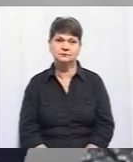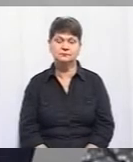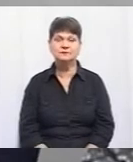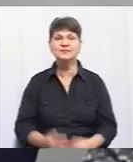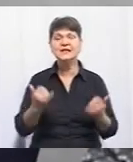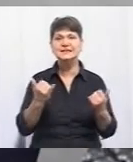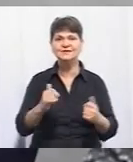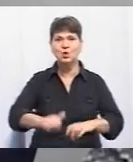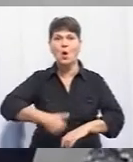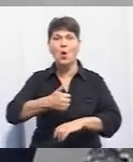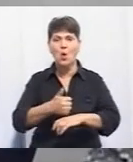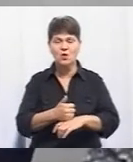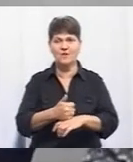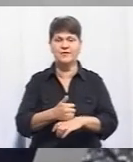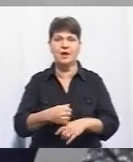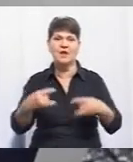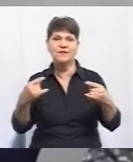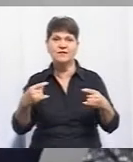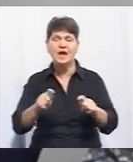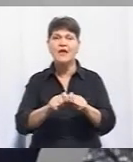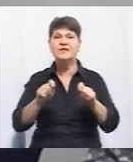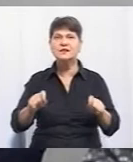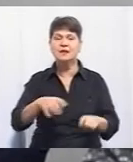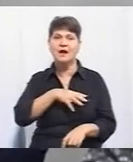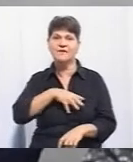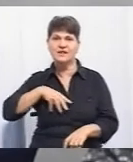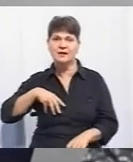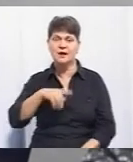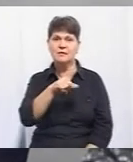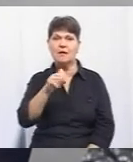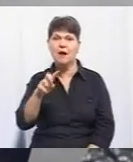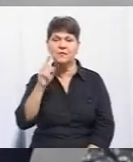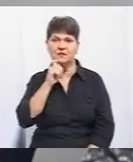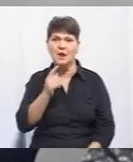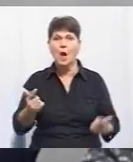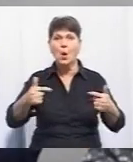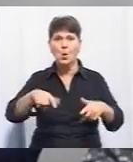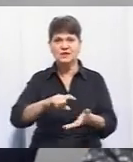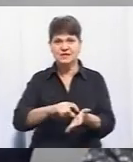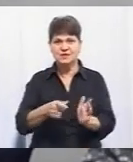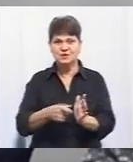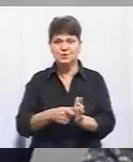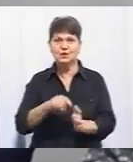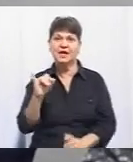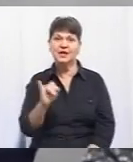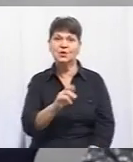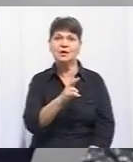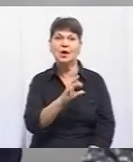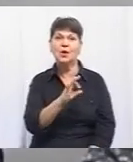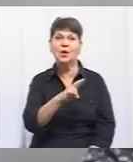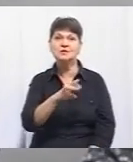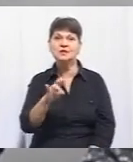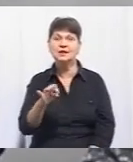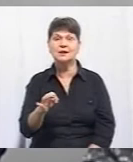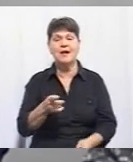Сьогодні головне в ефірі на Суспільному про відкриття ветеран хабу у Вінниці. Говоримо гості студії Івона Костина, керівниця